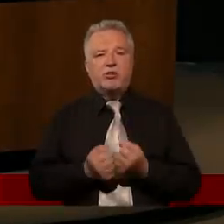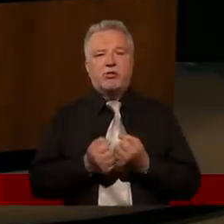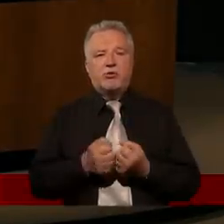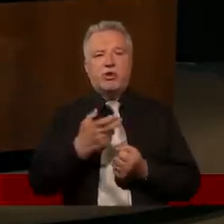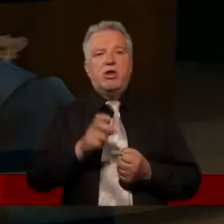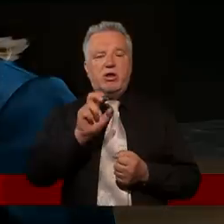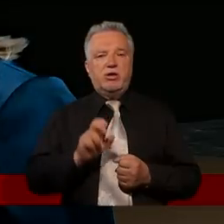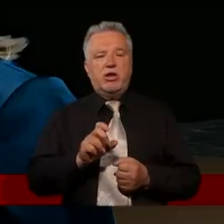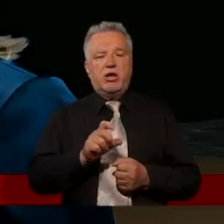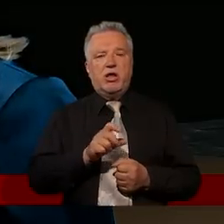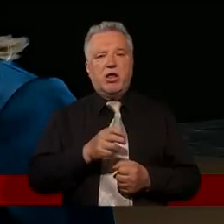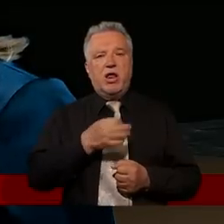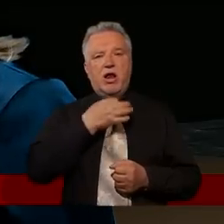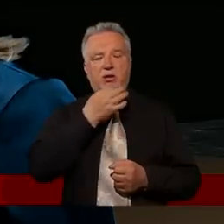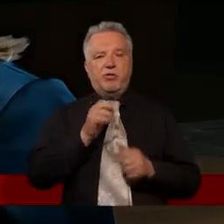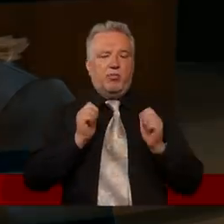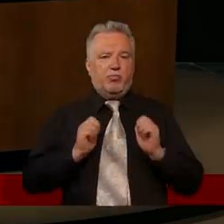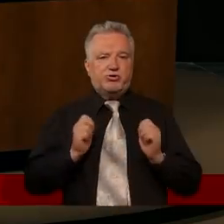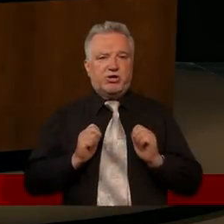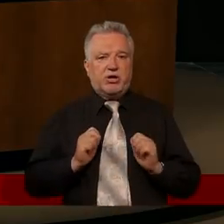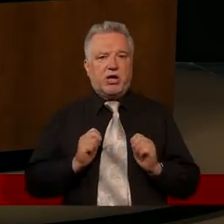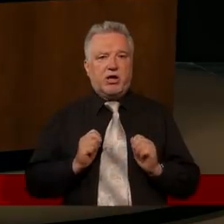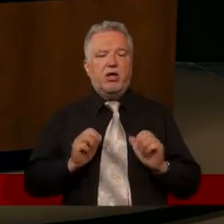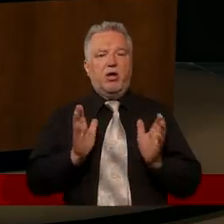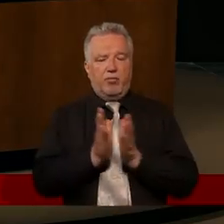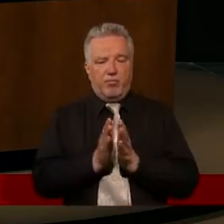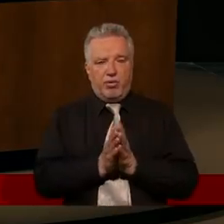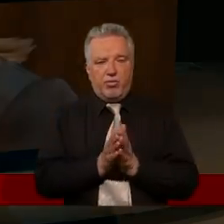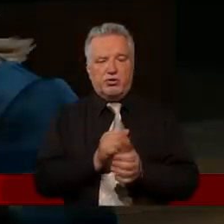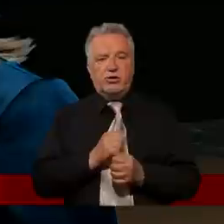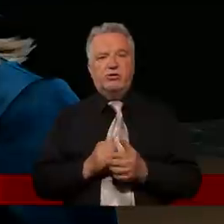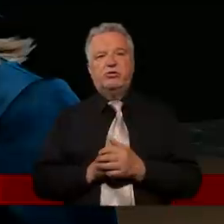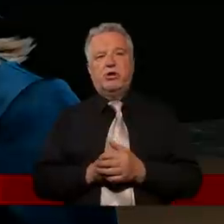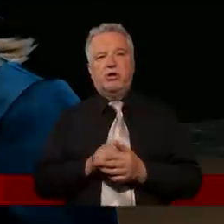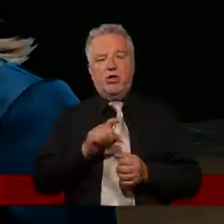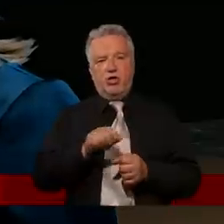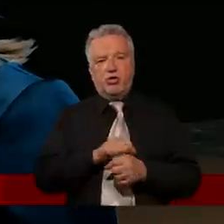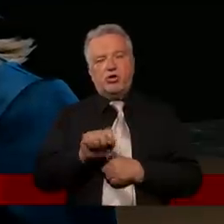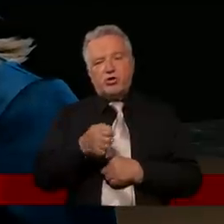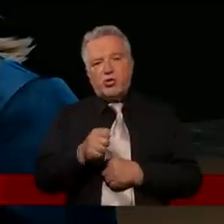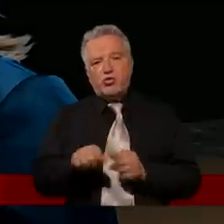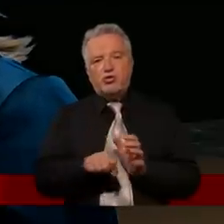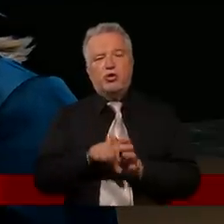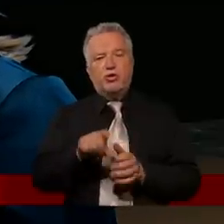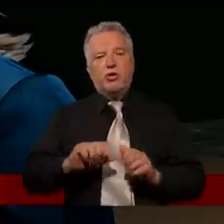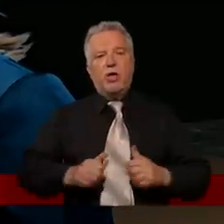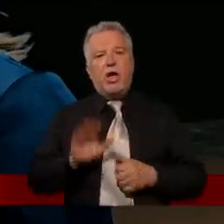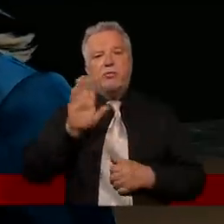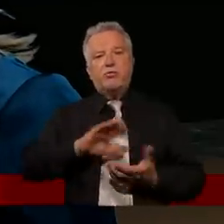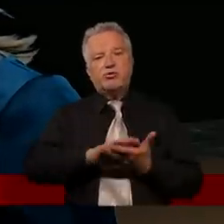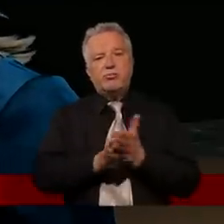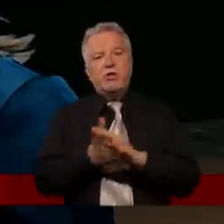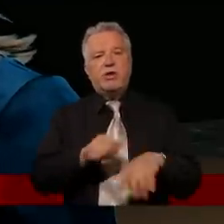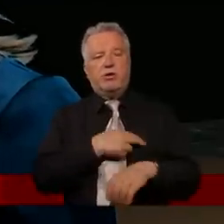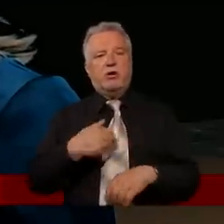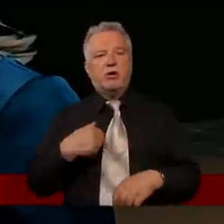zastanowi i poczeka na tą motywację. Albo się pomodli. No przede wszystkim, bo to jest klucz do tego, żeby Bóg zmieniał naszą motywację,